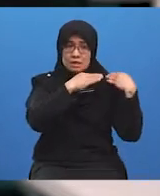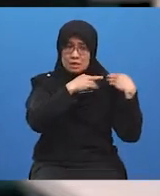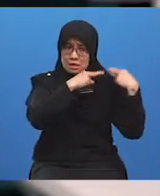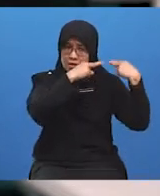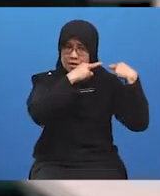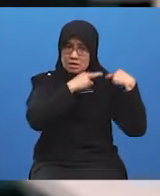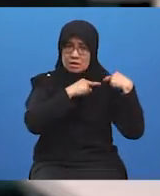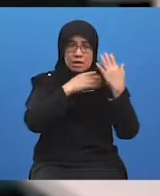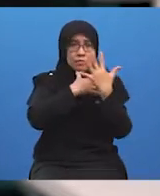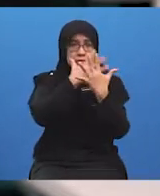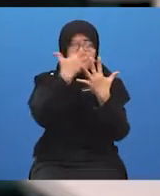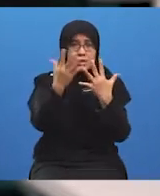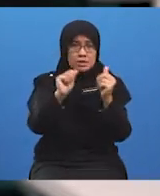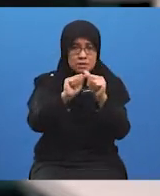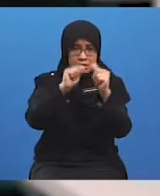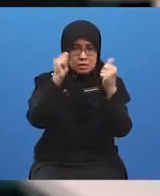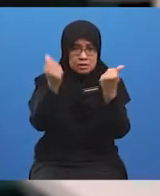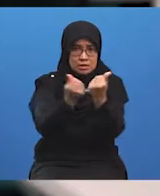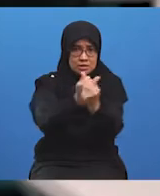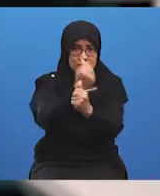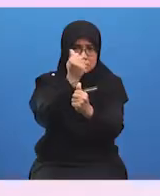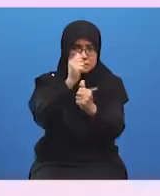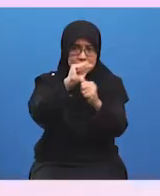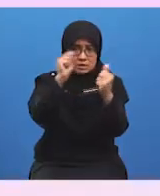kerajaan dalam membantu PKS.